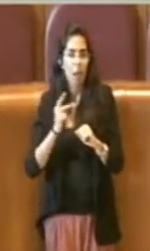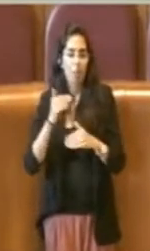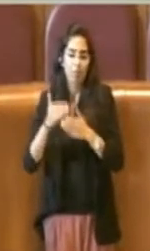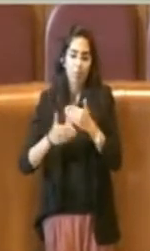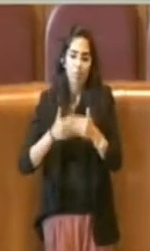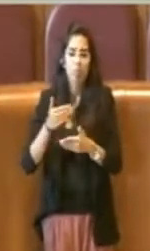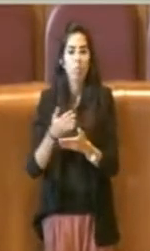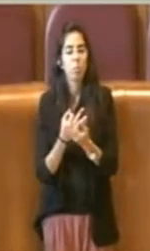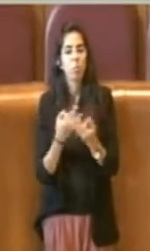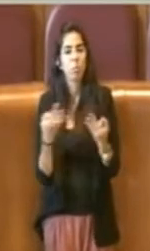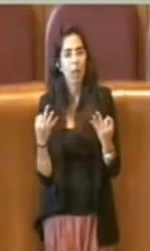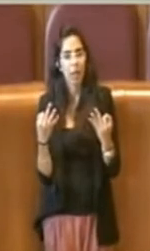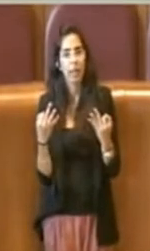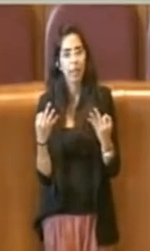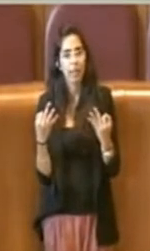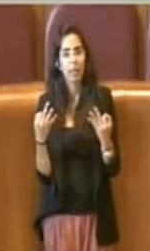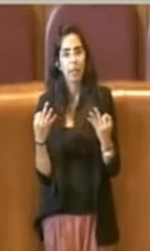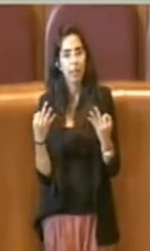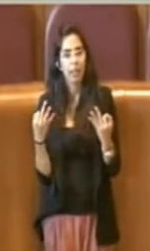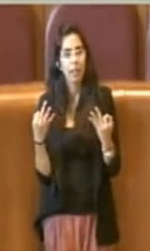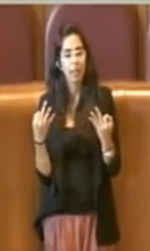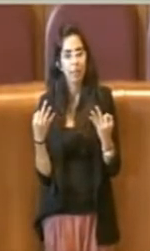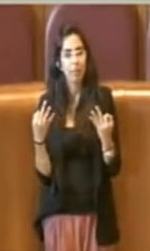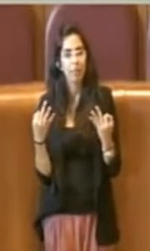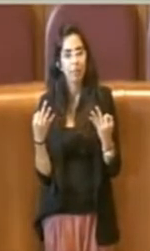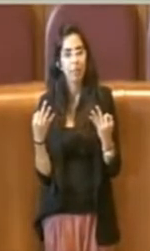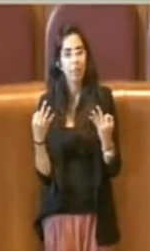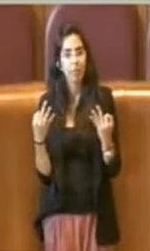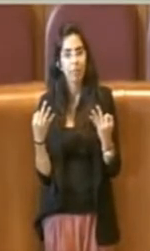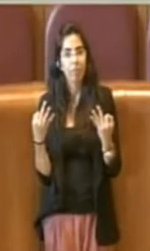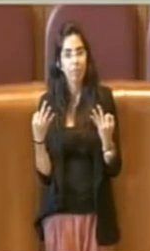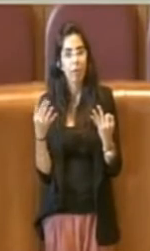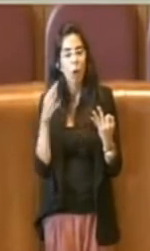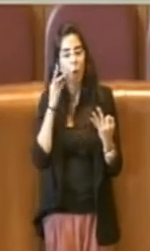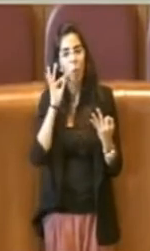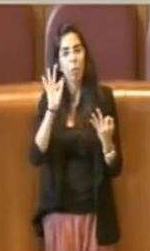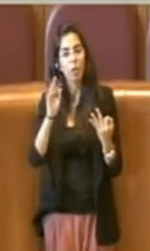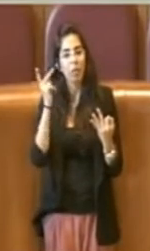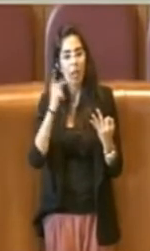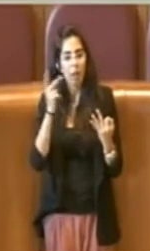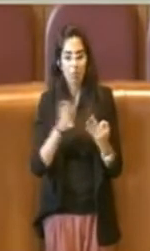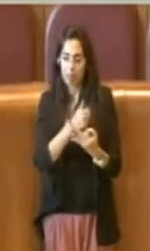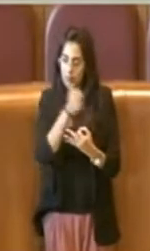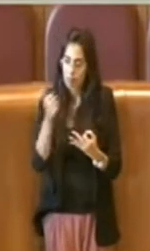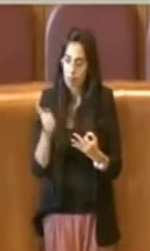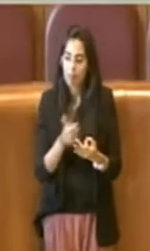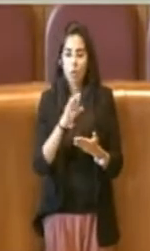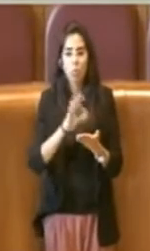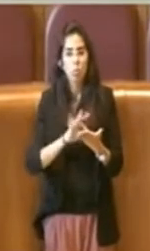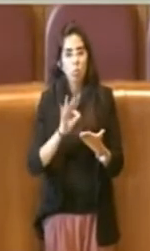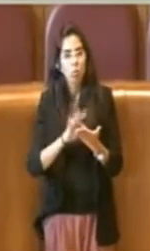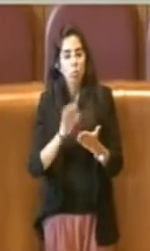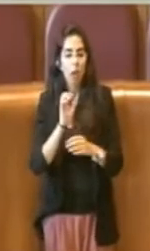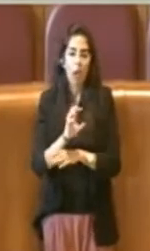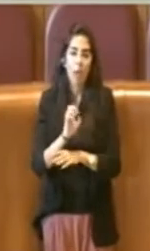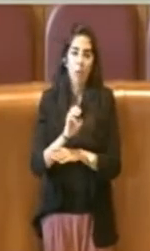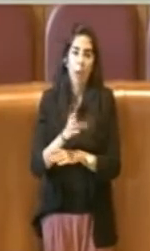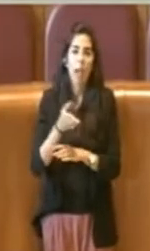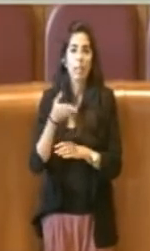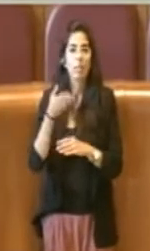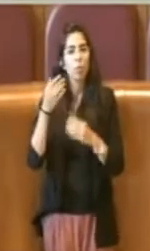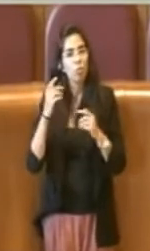adempimenti, scusatemi il gioco di parole, utili a che l'anno scolastico ed educativo partisse